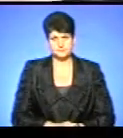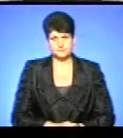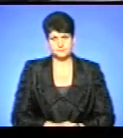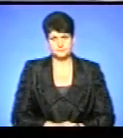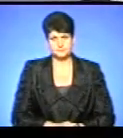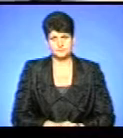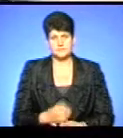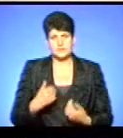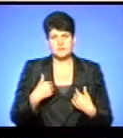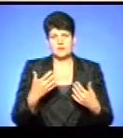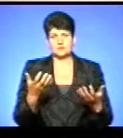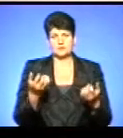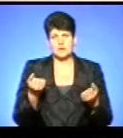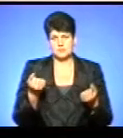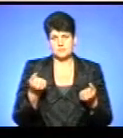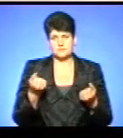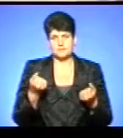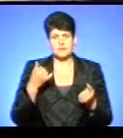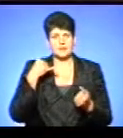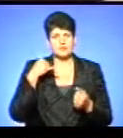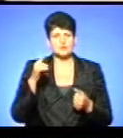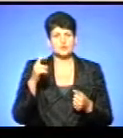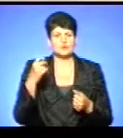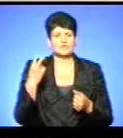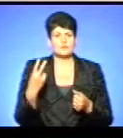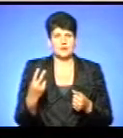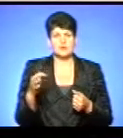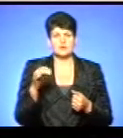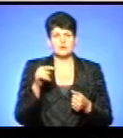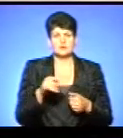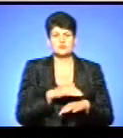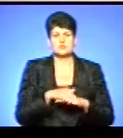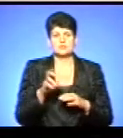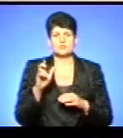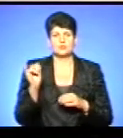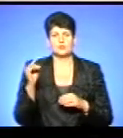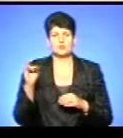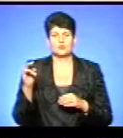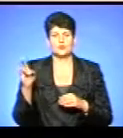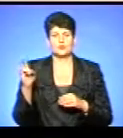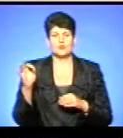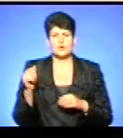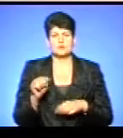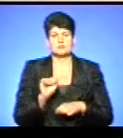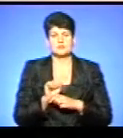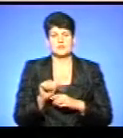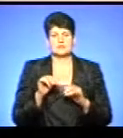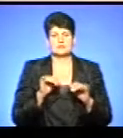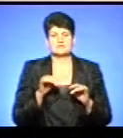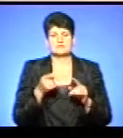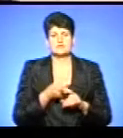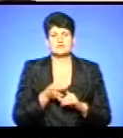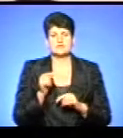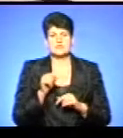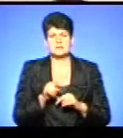Ми отримали виклик на лінію 102 про те, що по вулиці Будного напротив ринку «Мотор» перекритий рух у зв'язку з тим, що